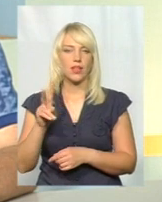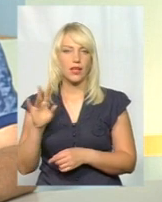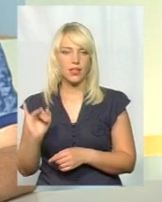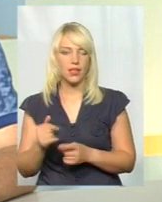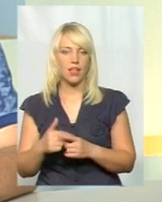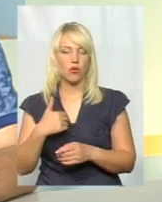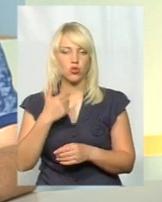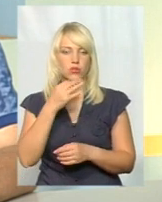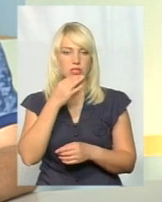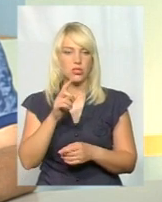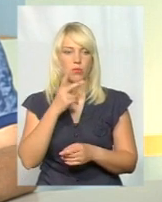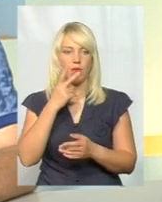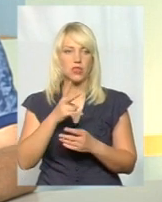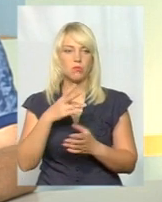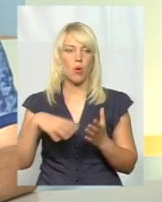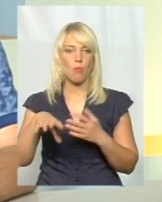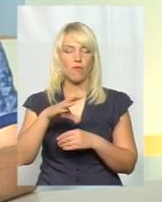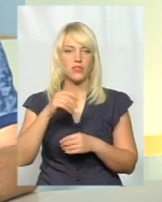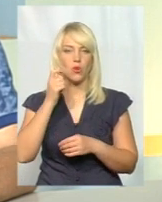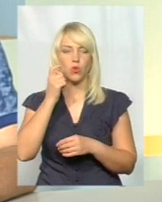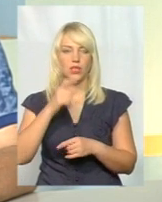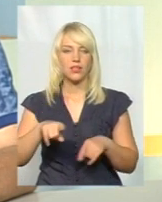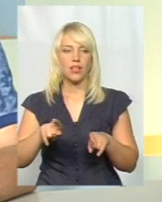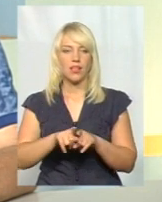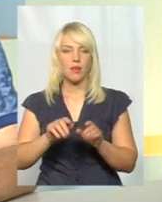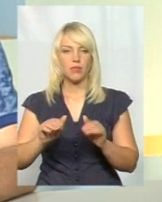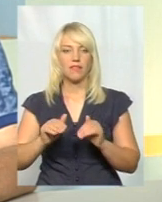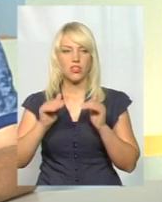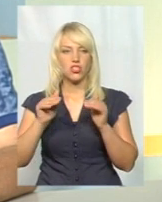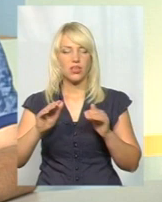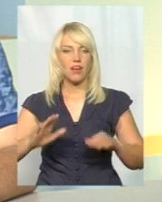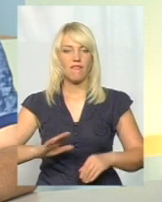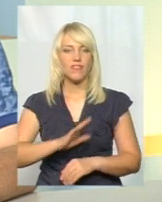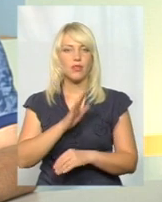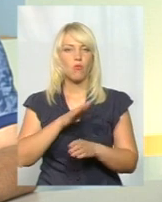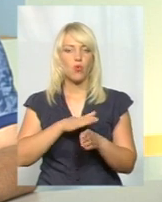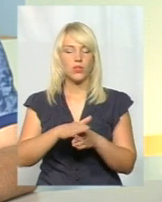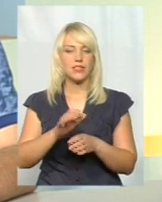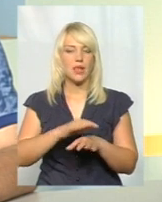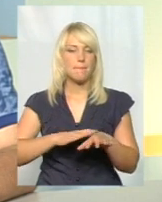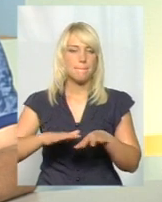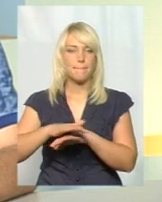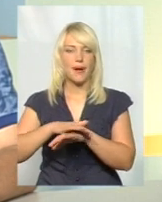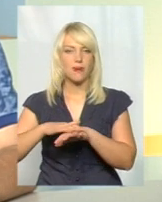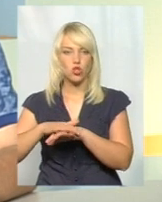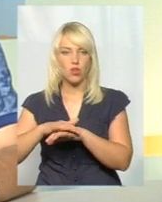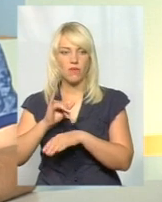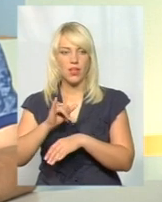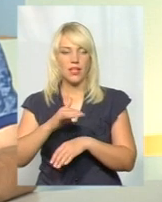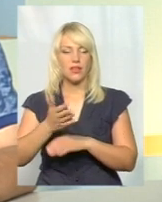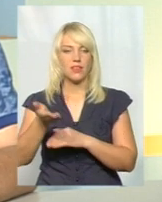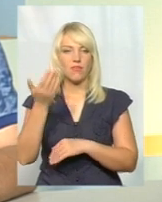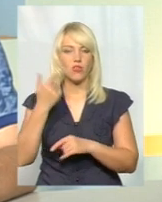що по всій Україні такі підвищення відбулися масово і відбулися достатньо давно.